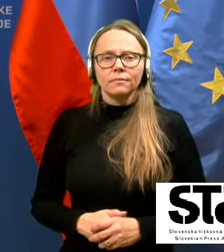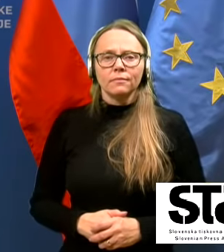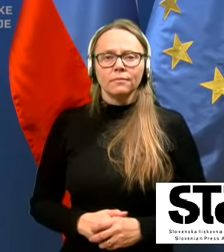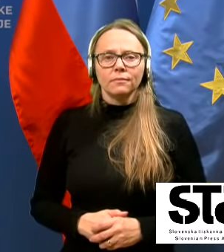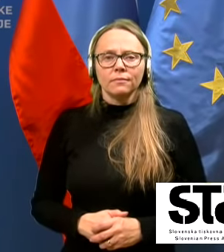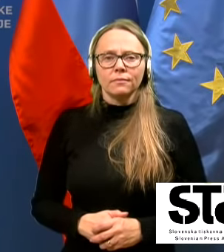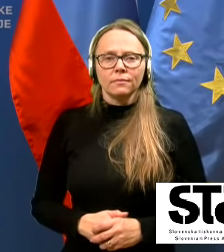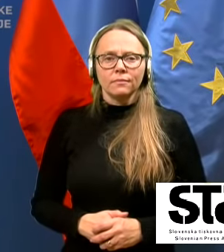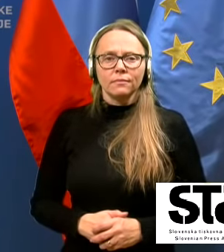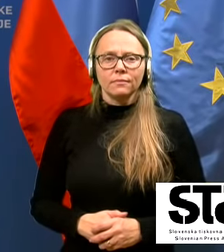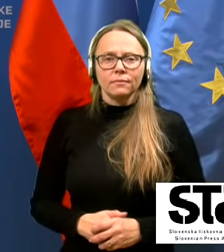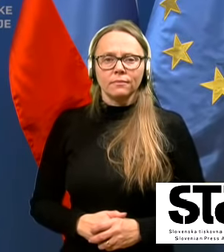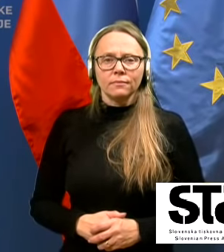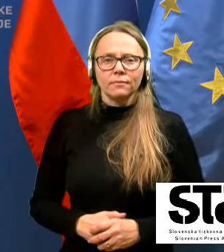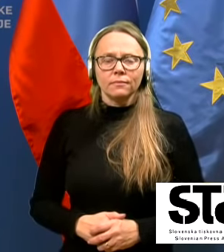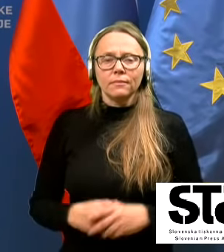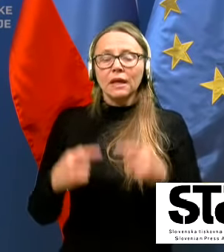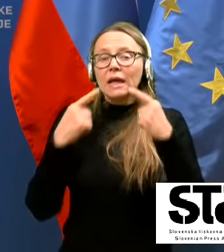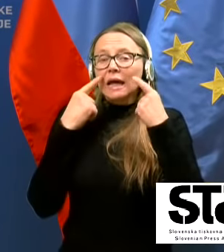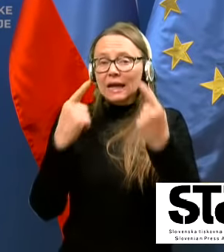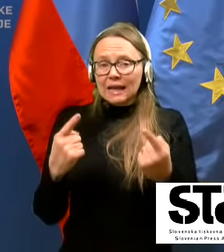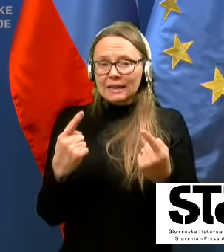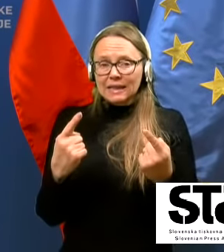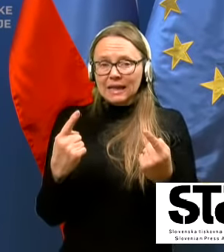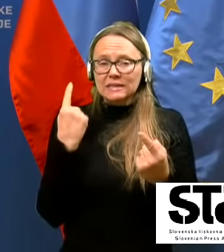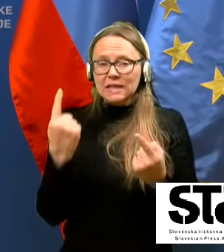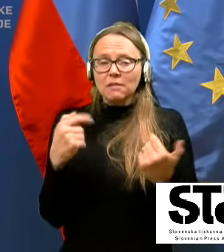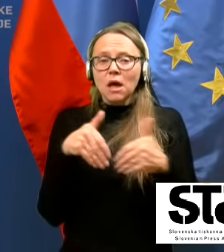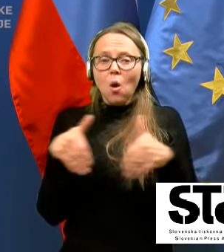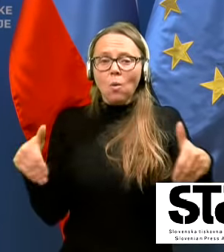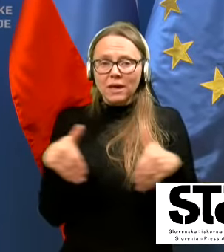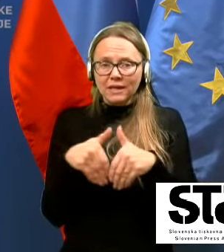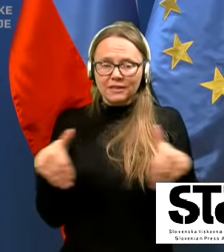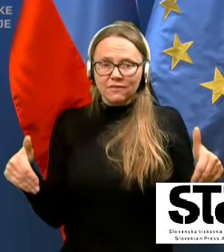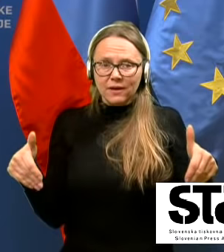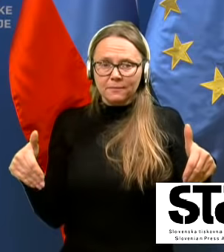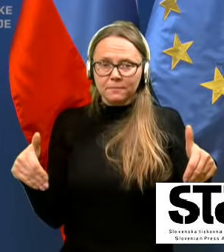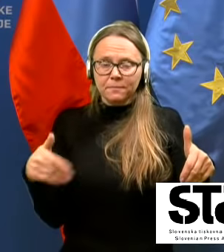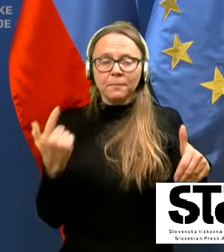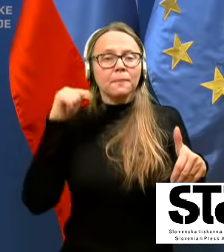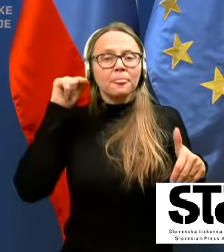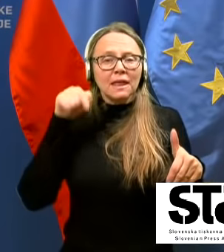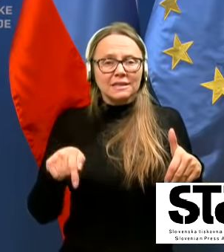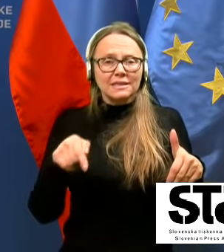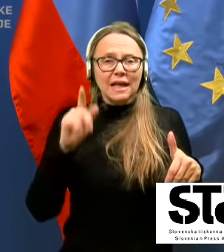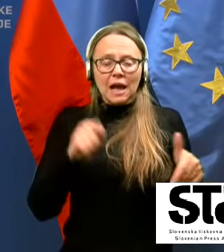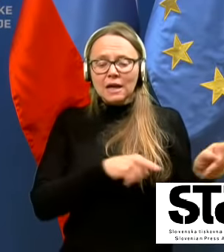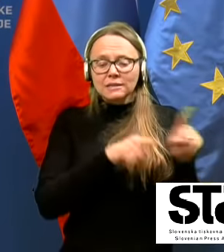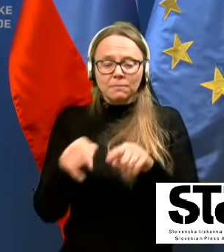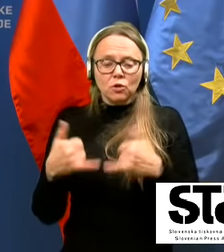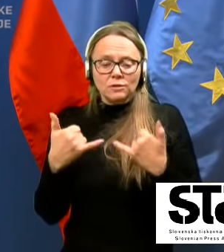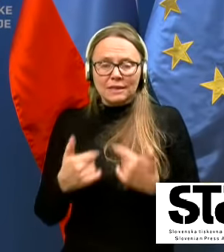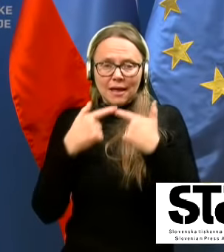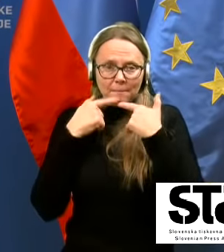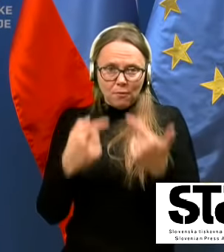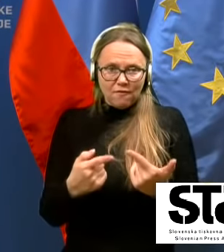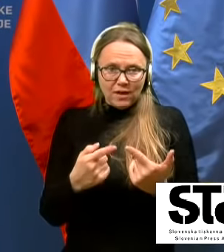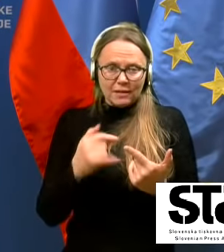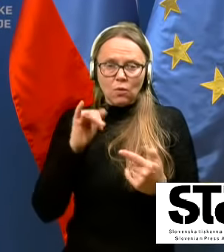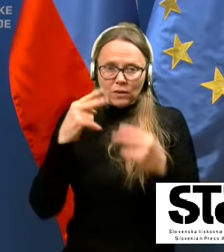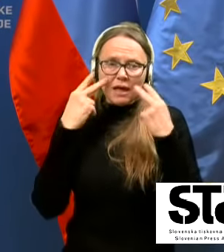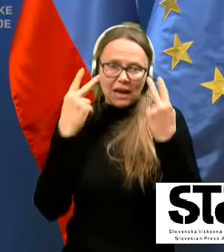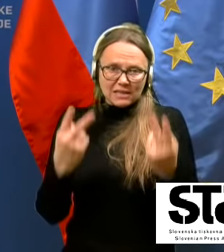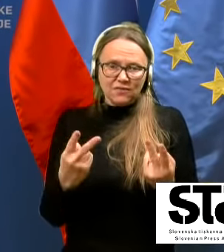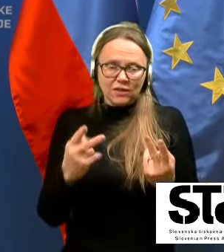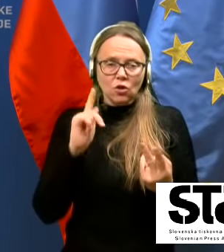Zdaj, glede same omejitve, se pravi, iz tega, kar sem pač do zdaj povedal, je seveda razvidno,